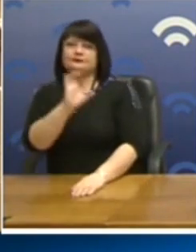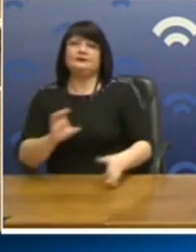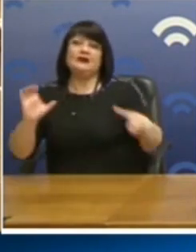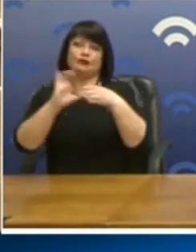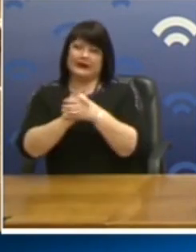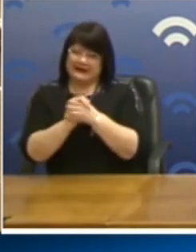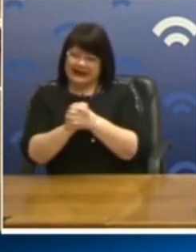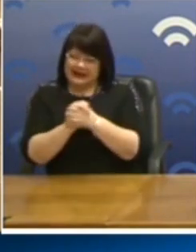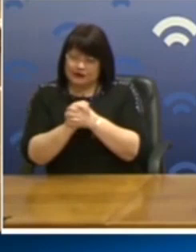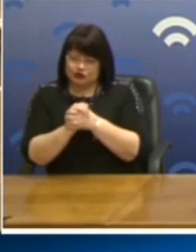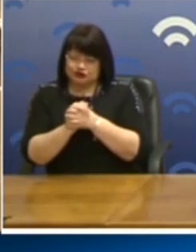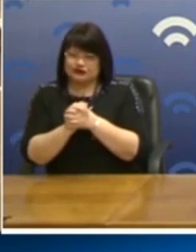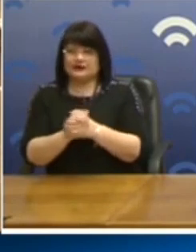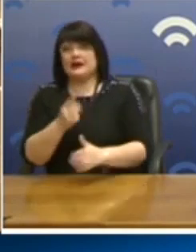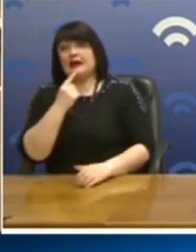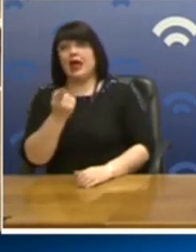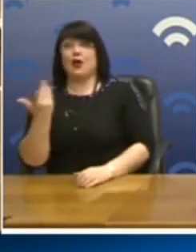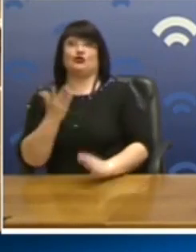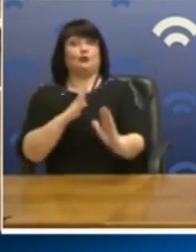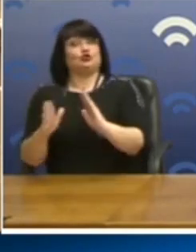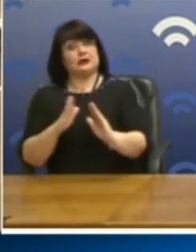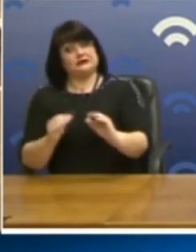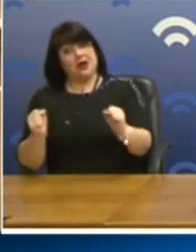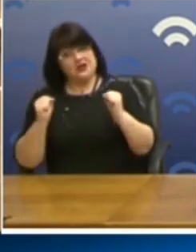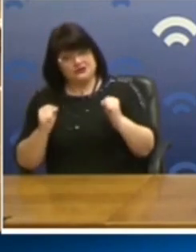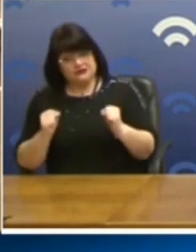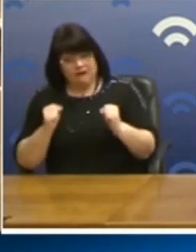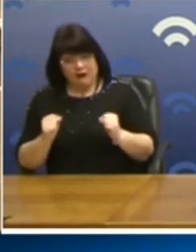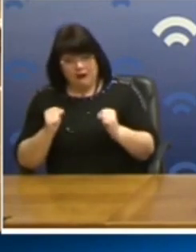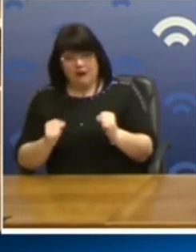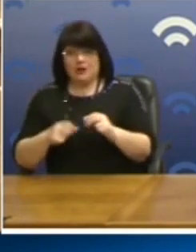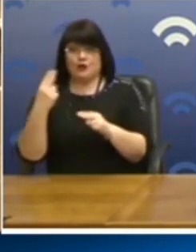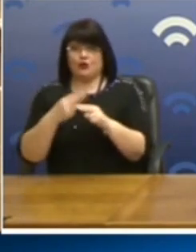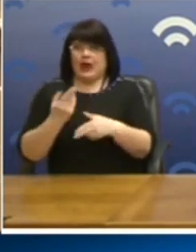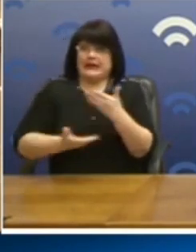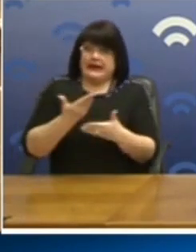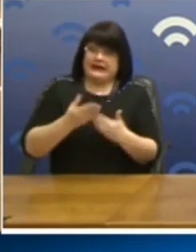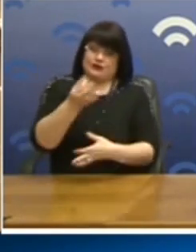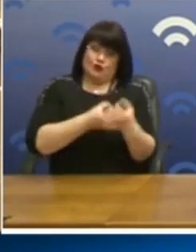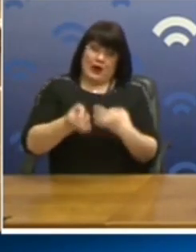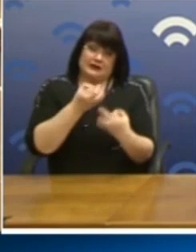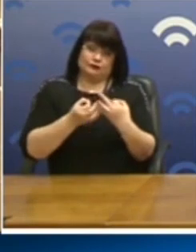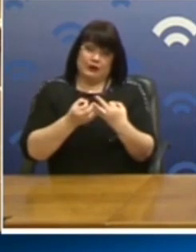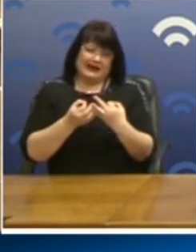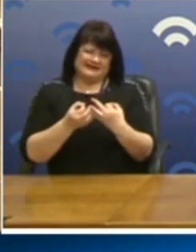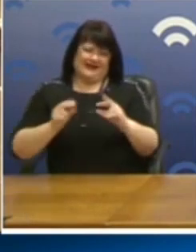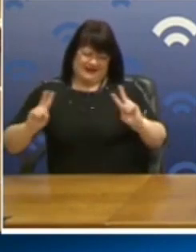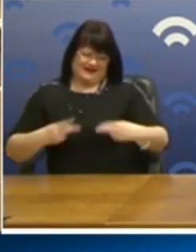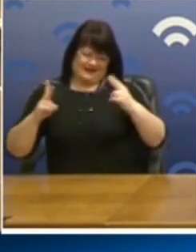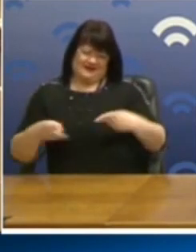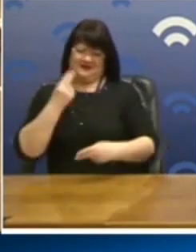της δίθεν προστασίας, της ασφάλειας, της περίφημης αλληλεγγύης έχει πλέον αποκαλυφθεί.